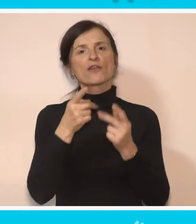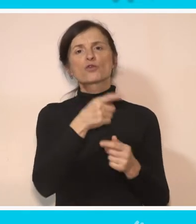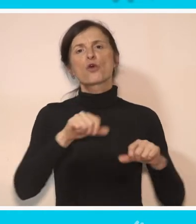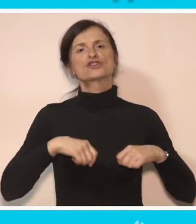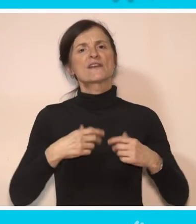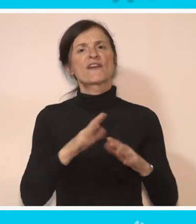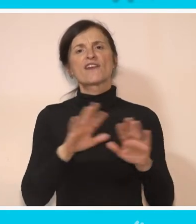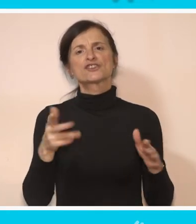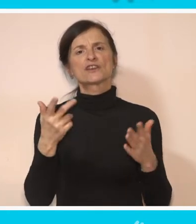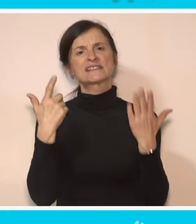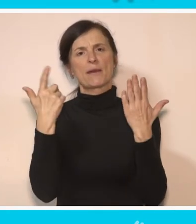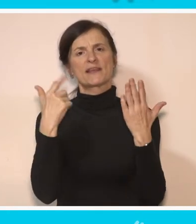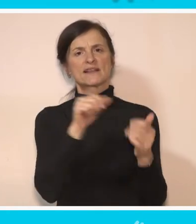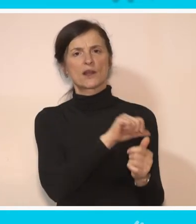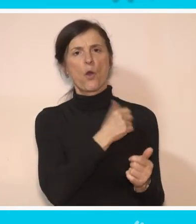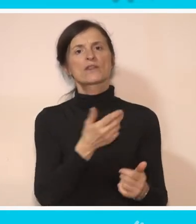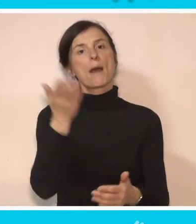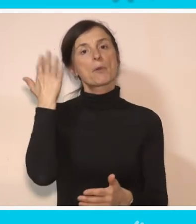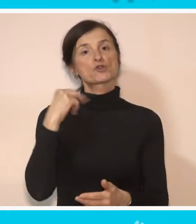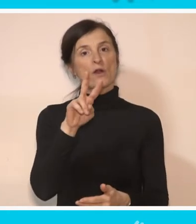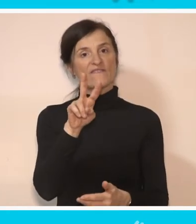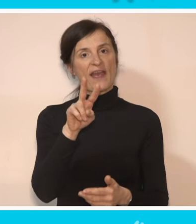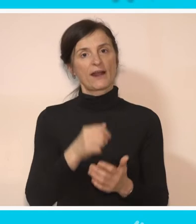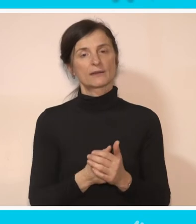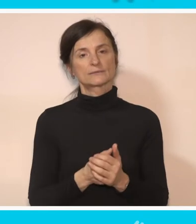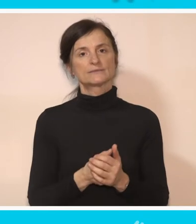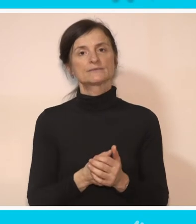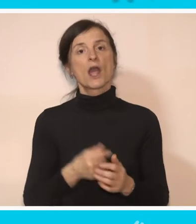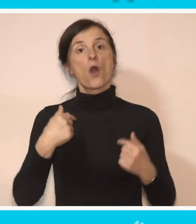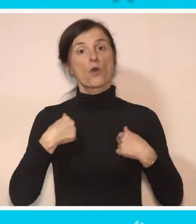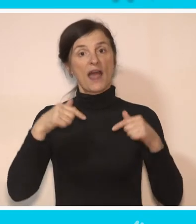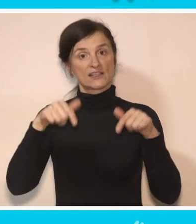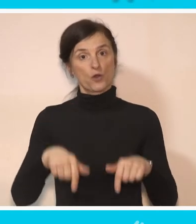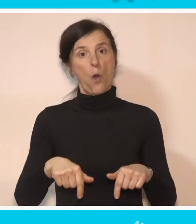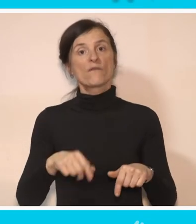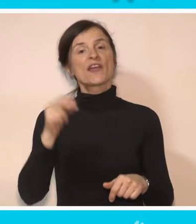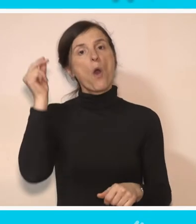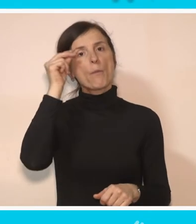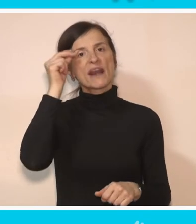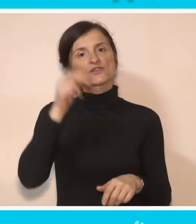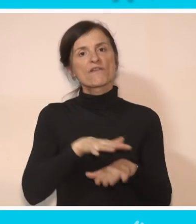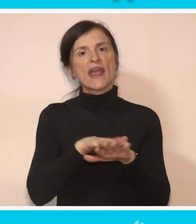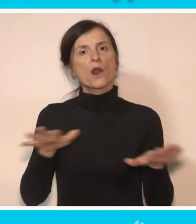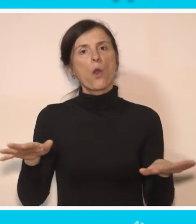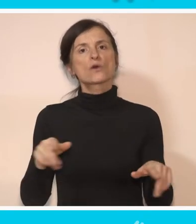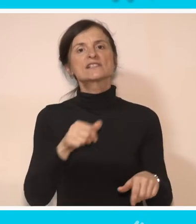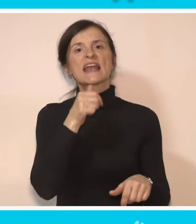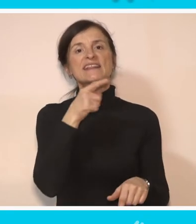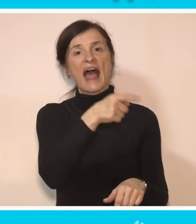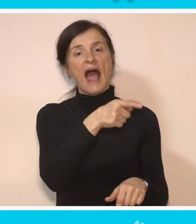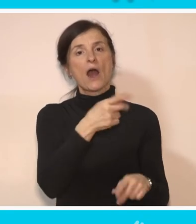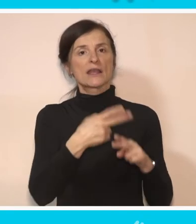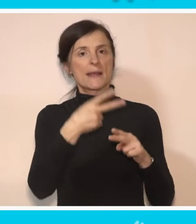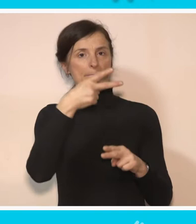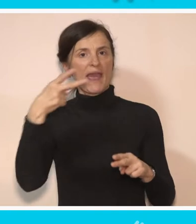zaživela još 70. godina prošlog veka. Kod nas obrazovna inkluzija i taj